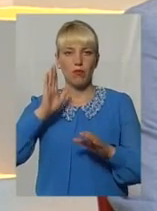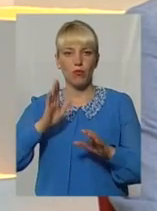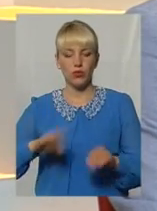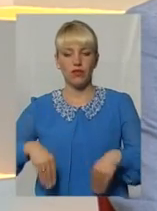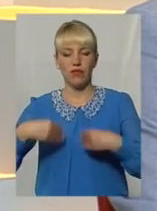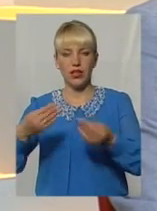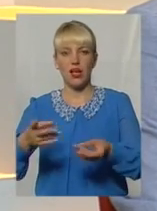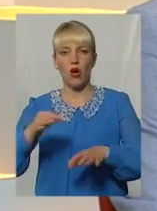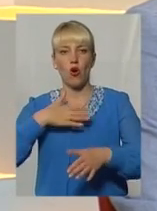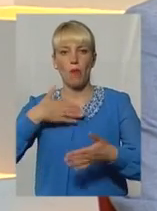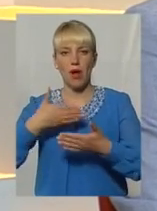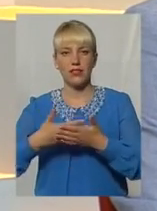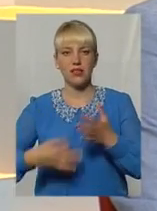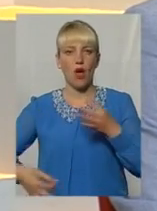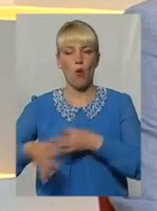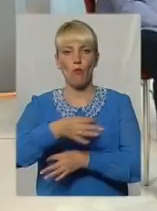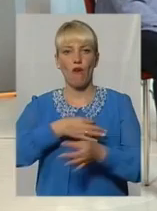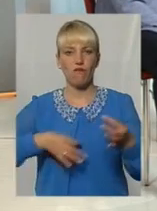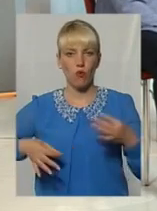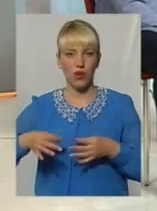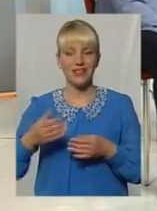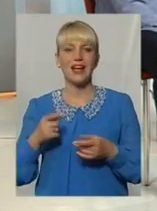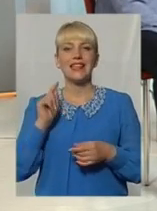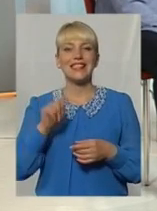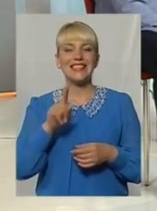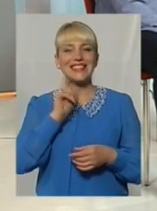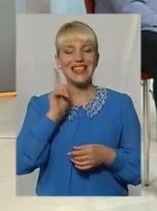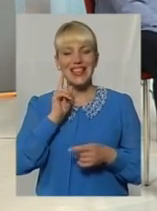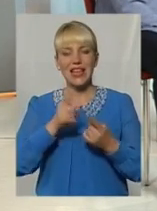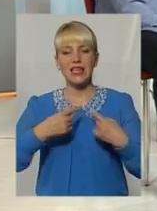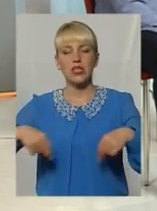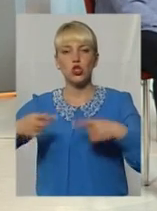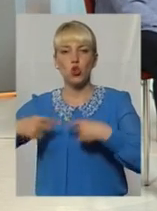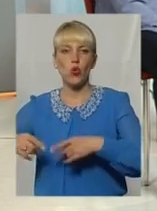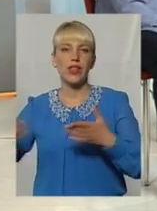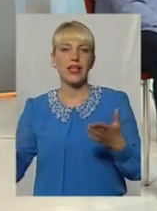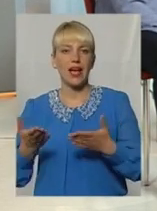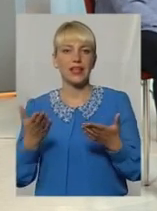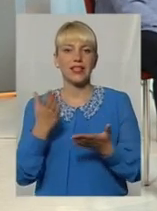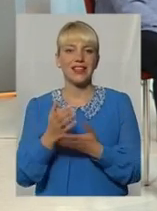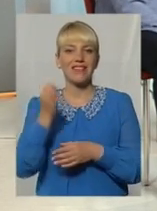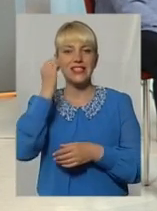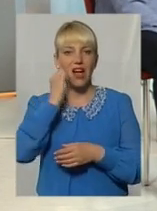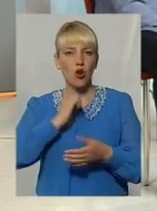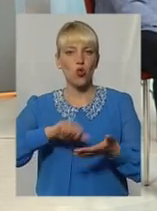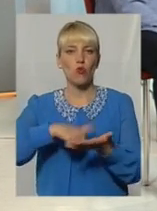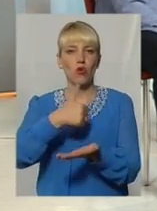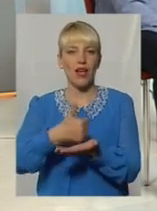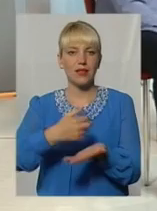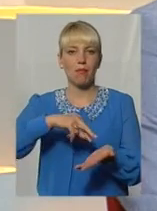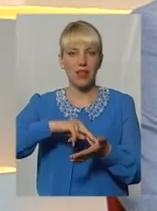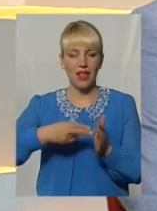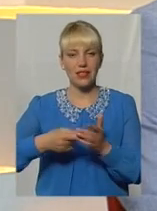громадське обговорення. Ті зелені зони, які зараз є в старому генплані, вони збережуться чи